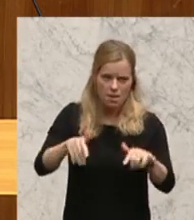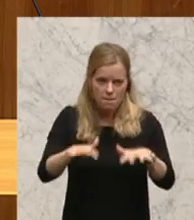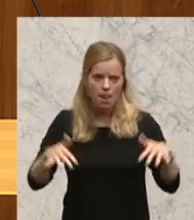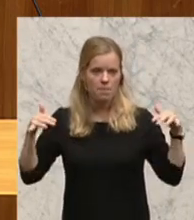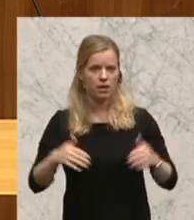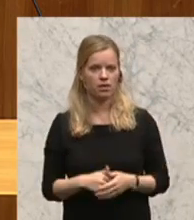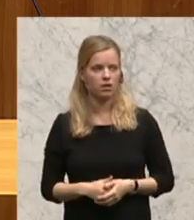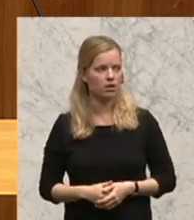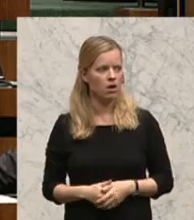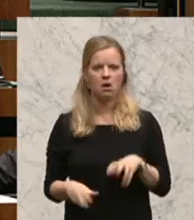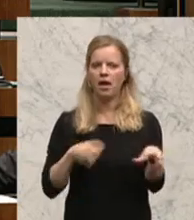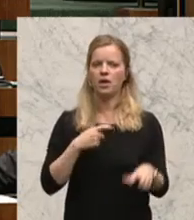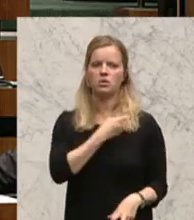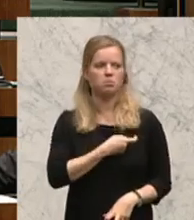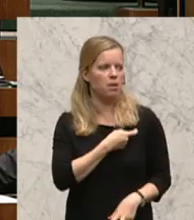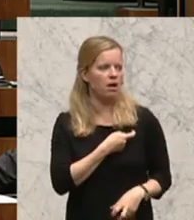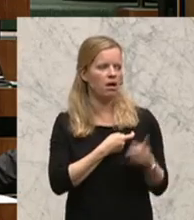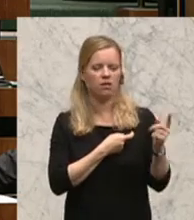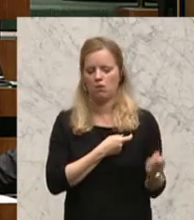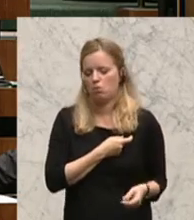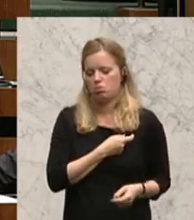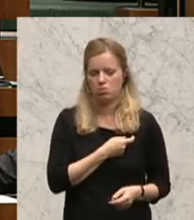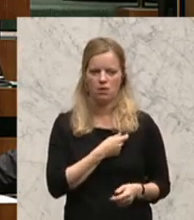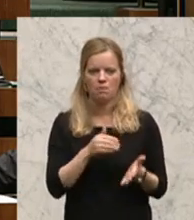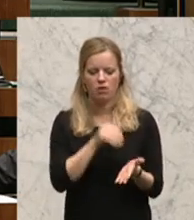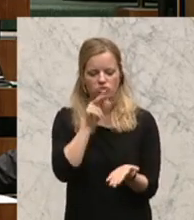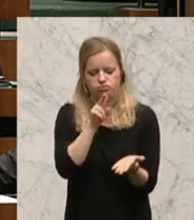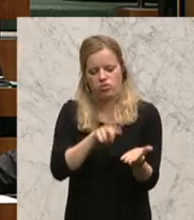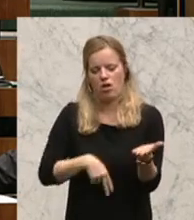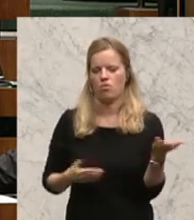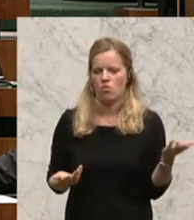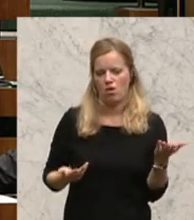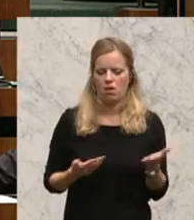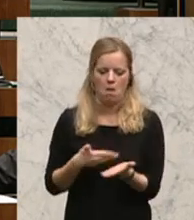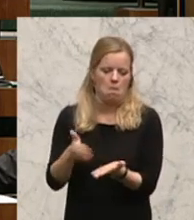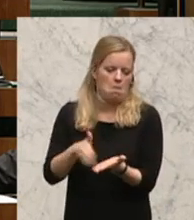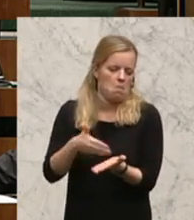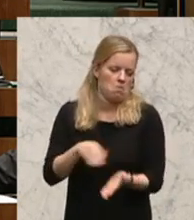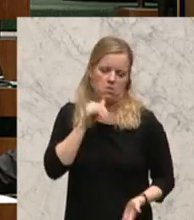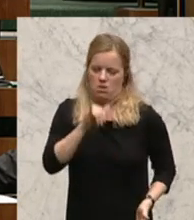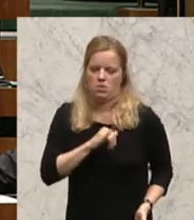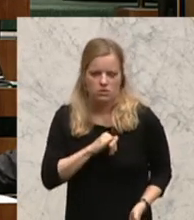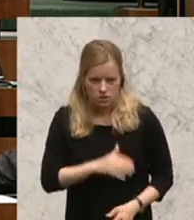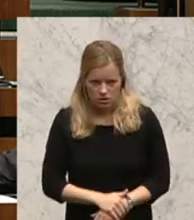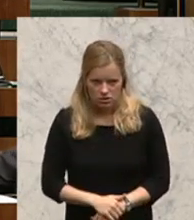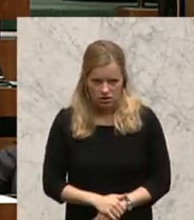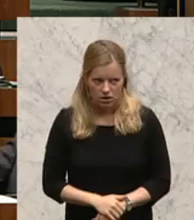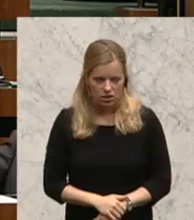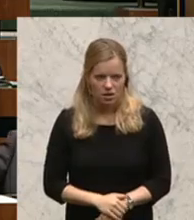die Regierungsparteien schauen sich das nicht einmal an. Die fegen das einfach weg und sagen, interessiert uns nicht. Alles wird